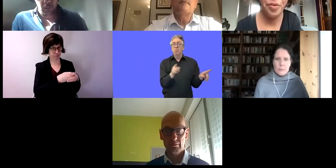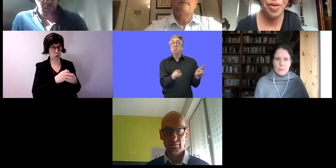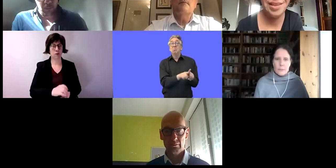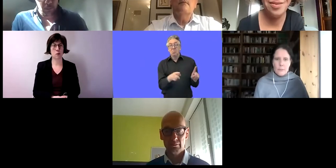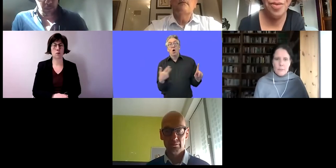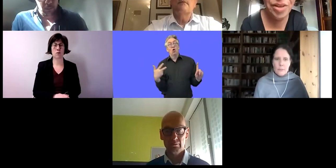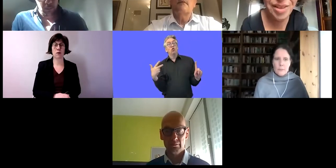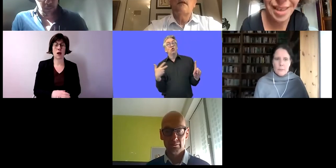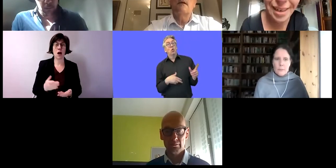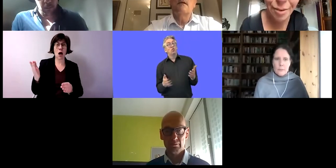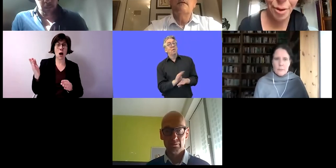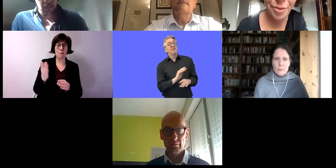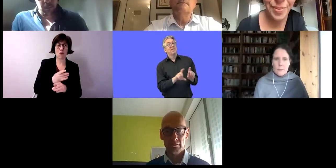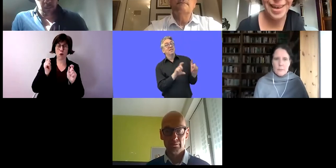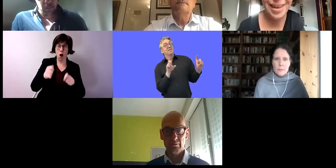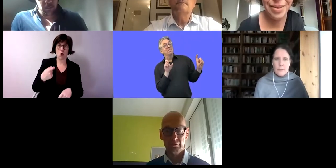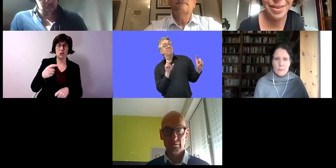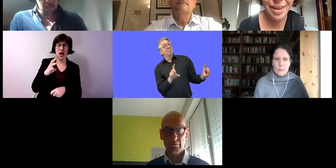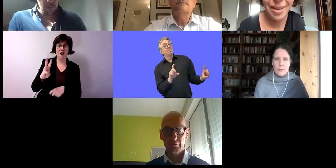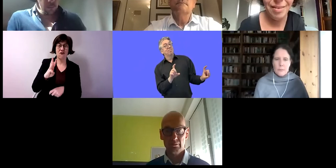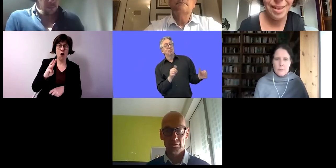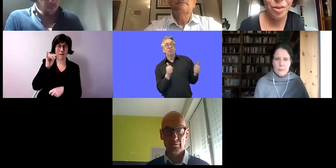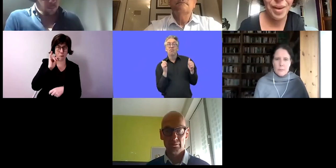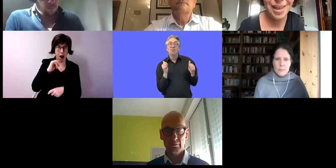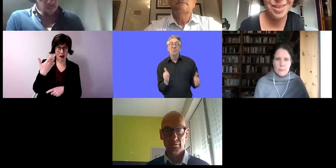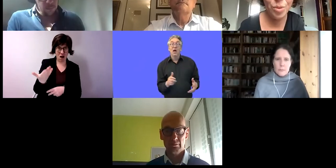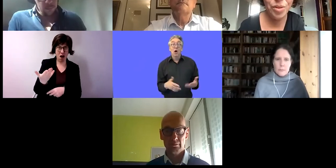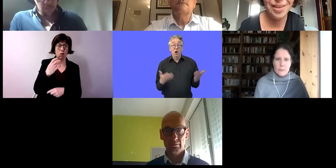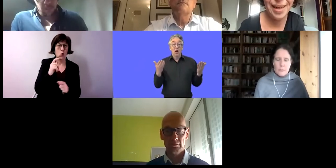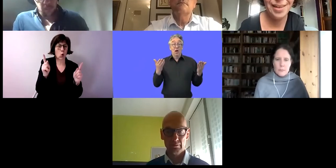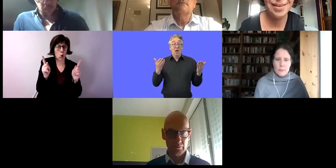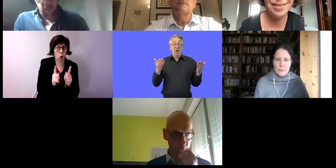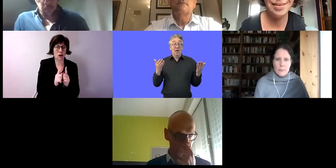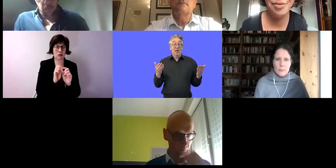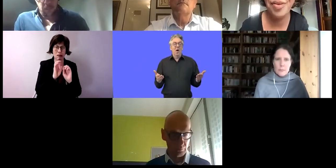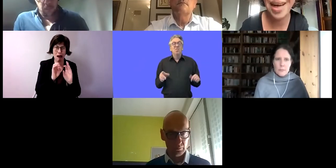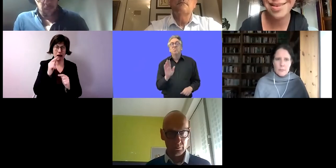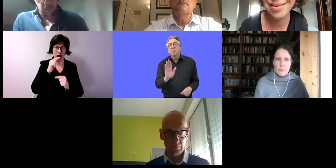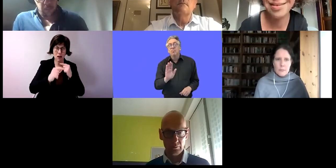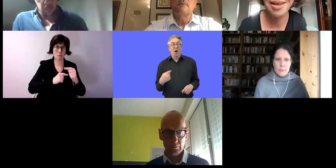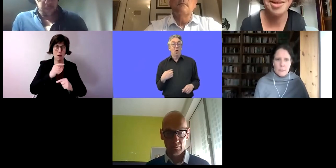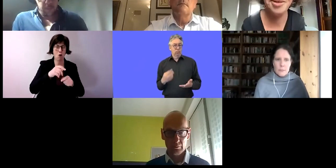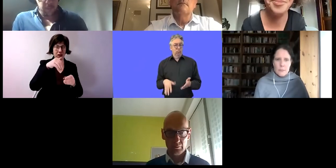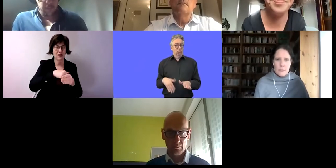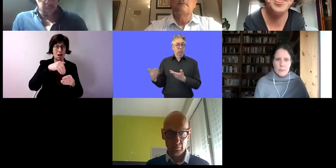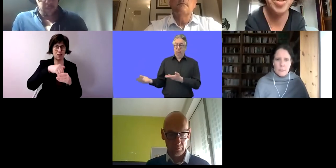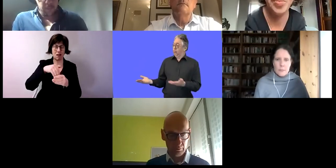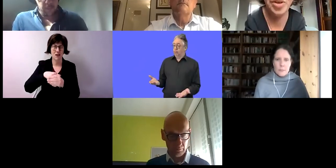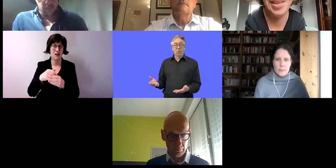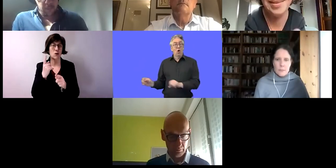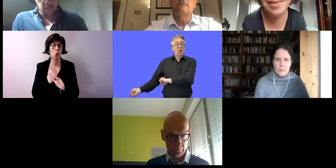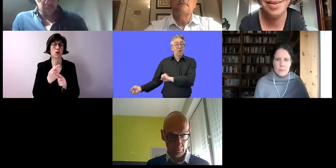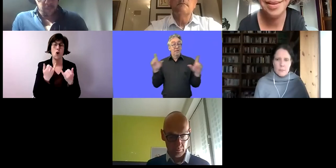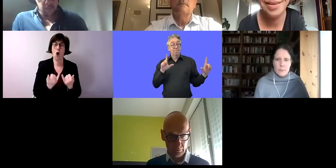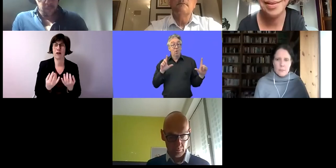Bevor ich das Wort an Herrn Wolfsmeier gebe, sage ich noch mal ganz kurz einige Fakten zum